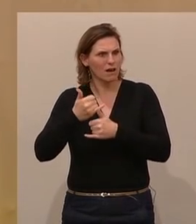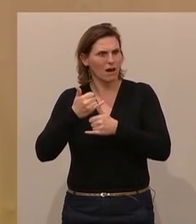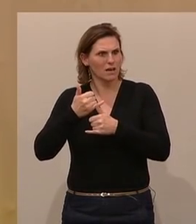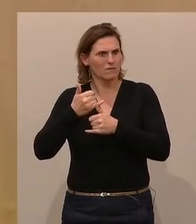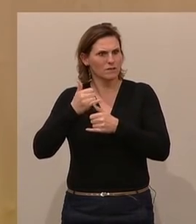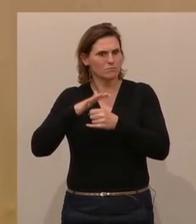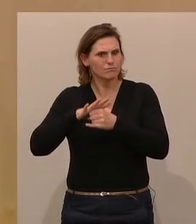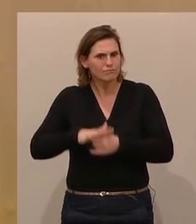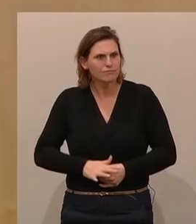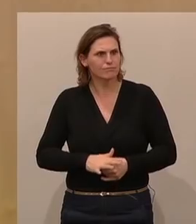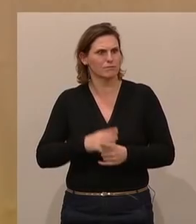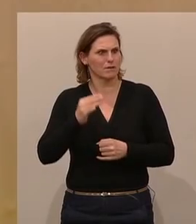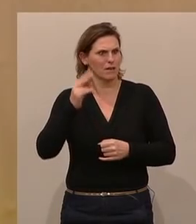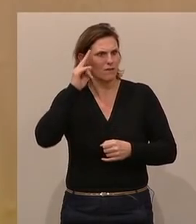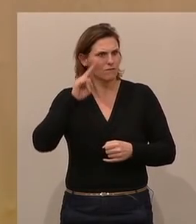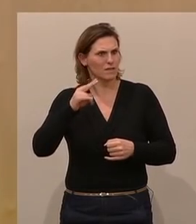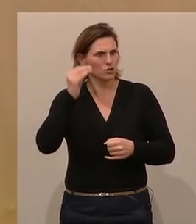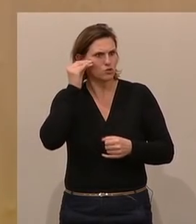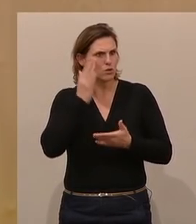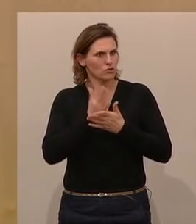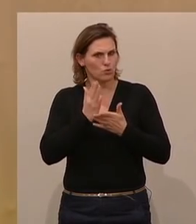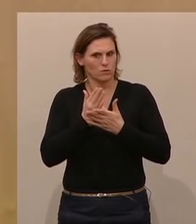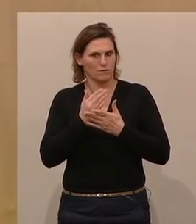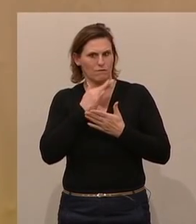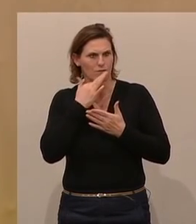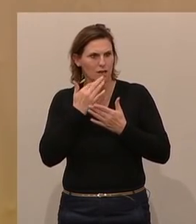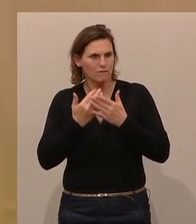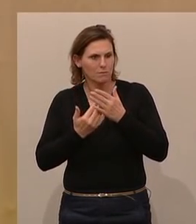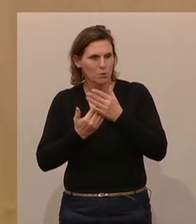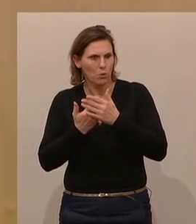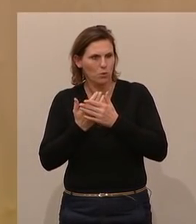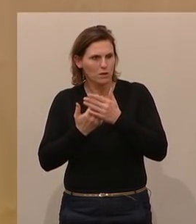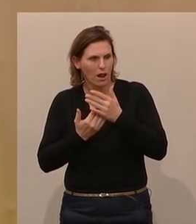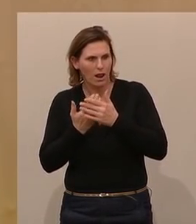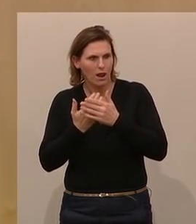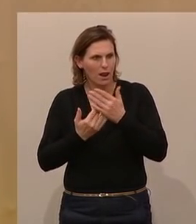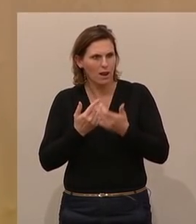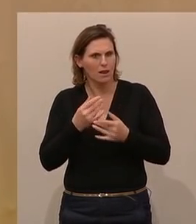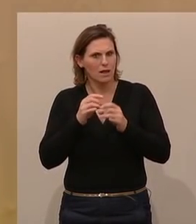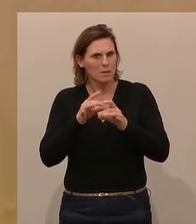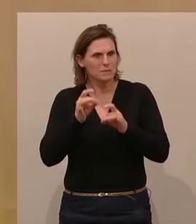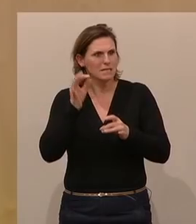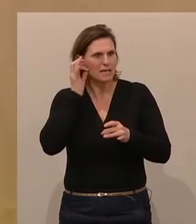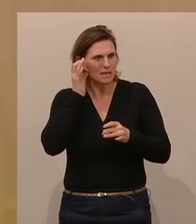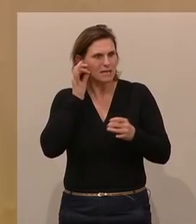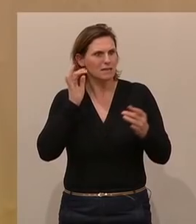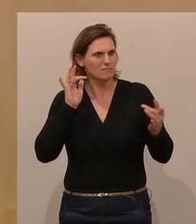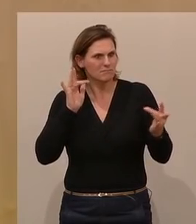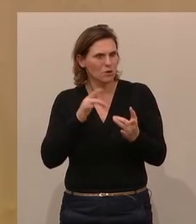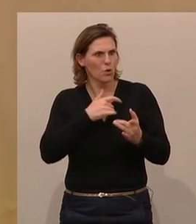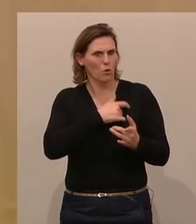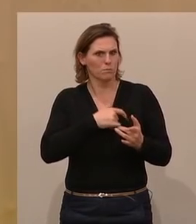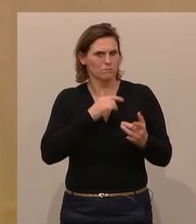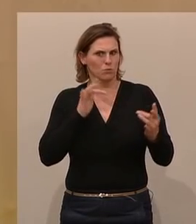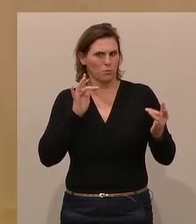was hier gerade in den Wiener Schulen schon los ist, bis es auch Lehrerinnen, die sich dezidiert der größten Oppositionspartei eigentlich